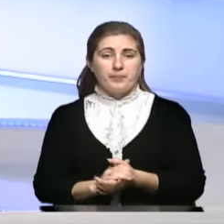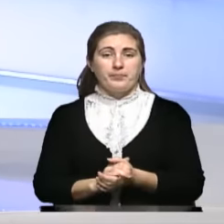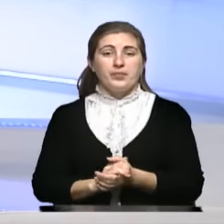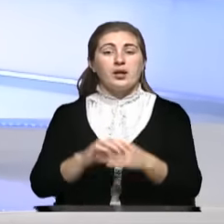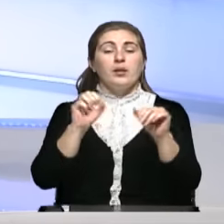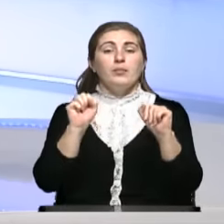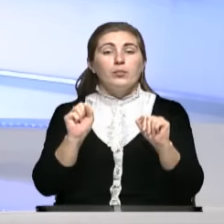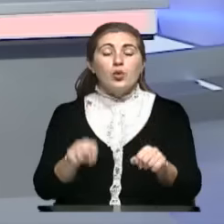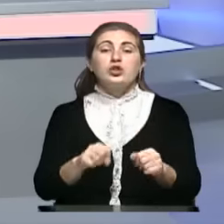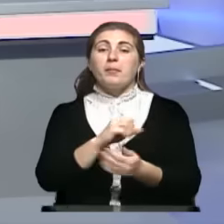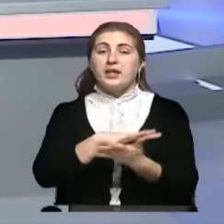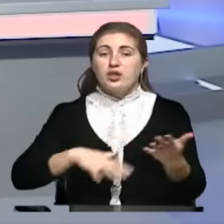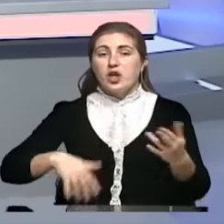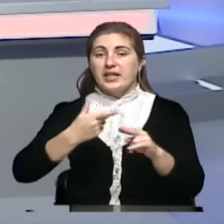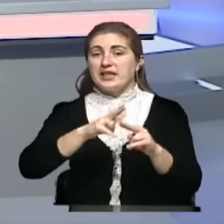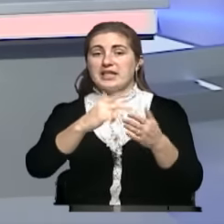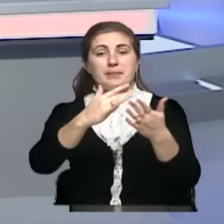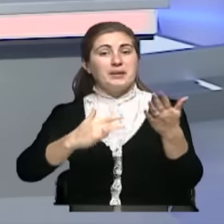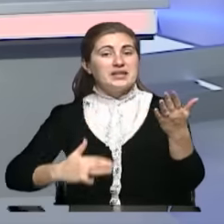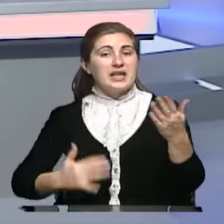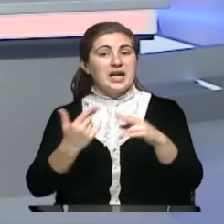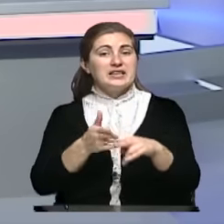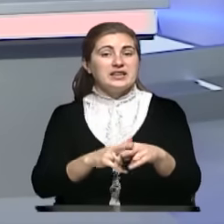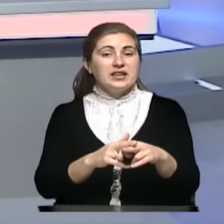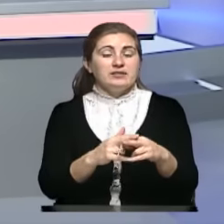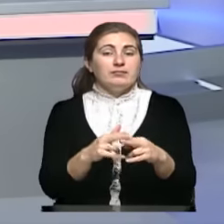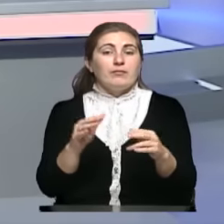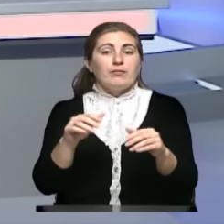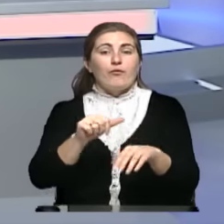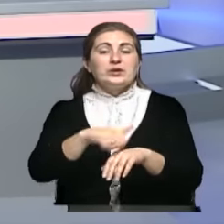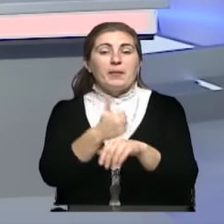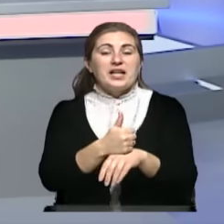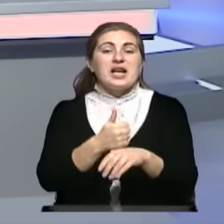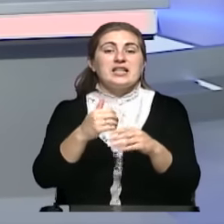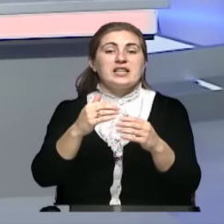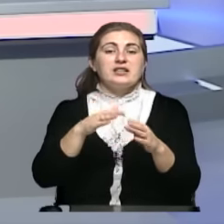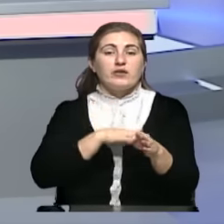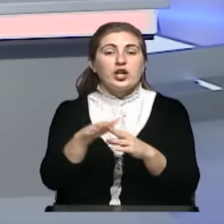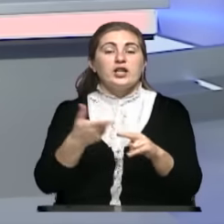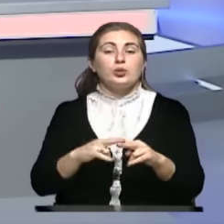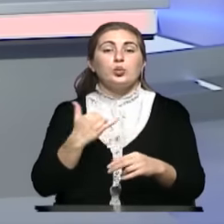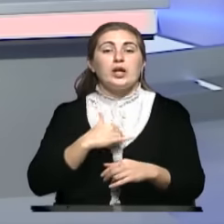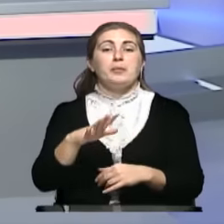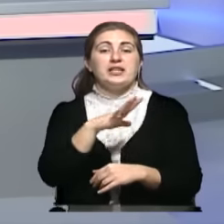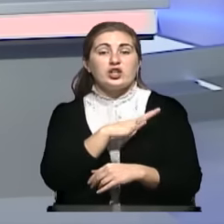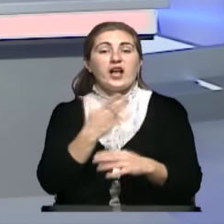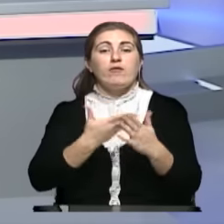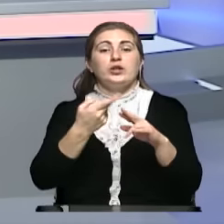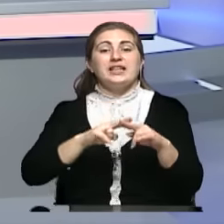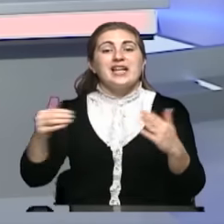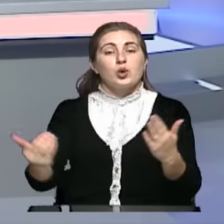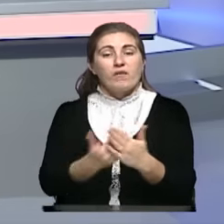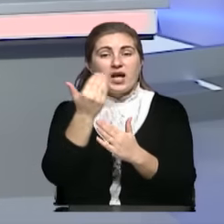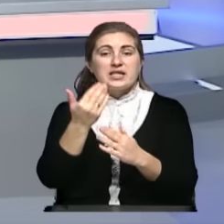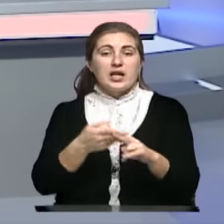Можно продолжать этот список фундаментальных свершений, которые у нас произошли. Это те новшества, инновации,